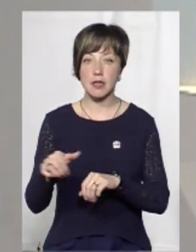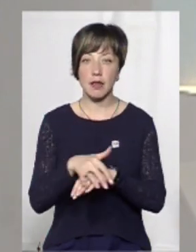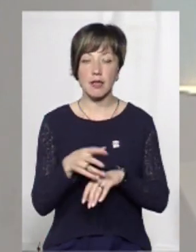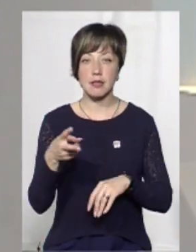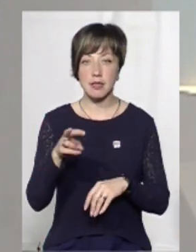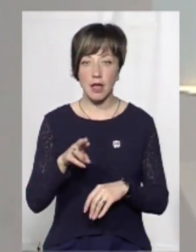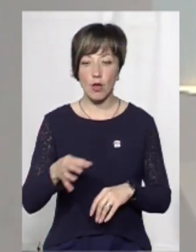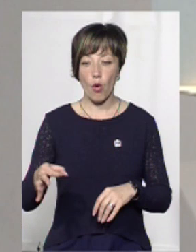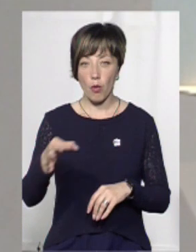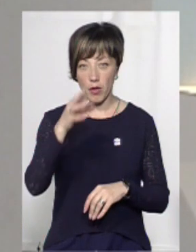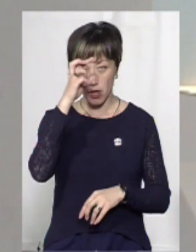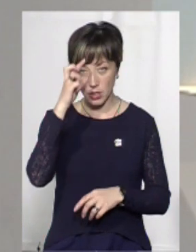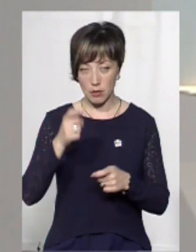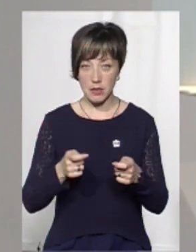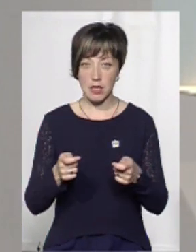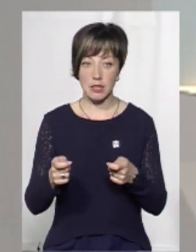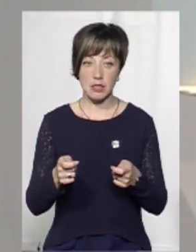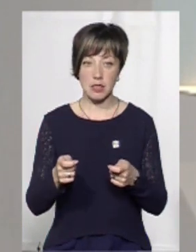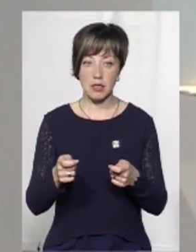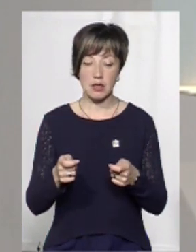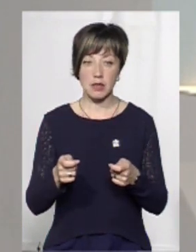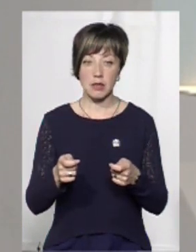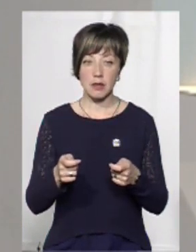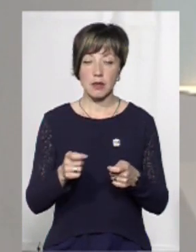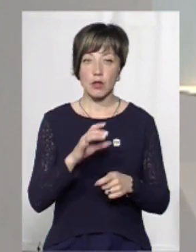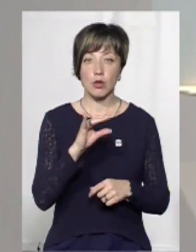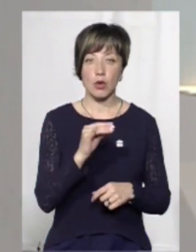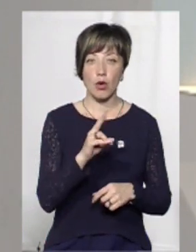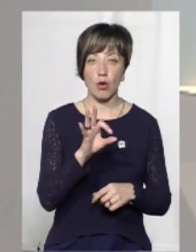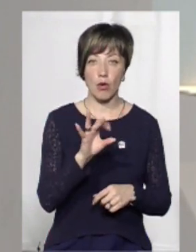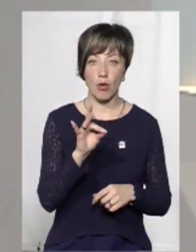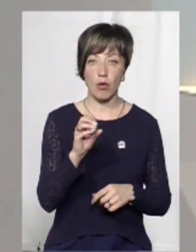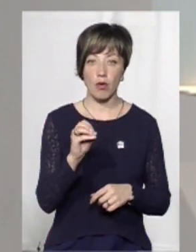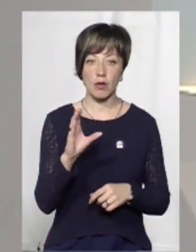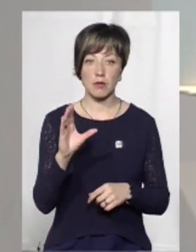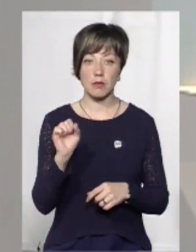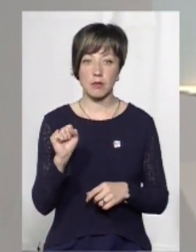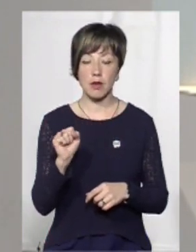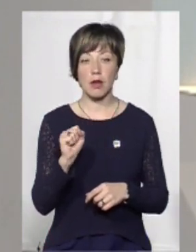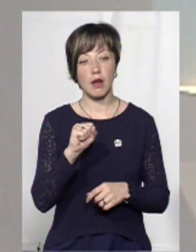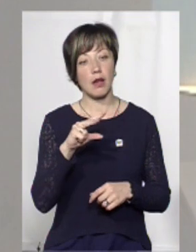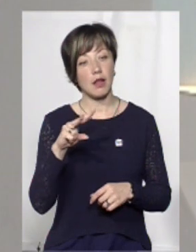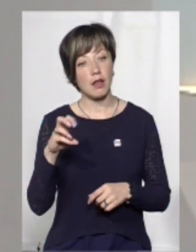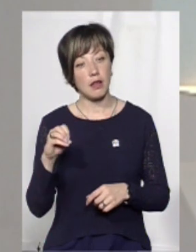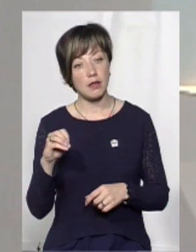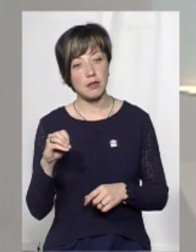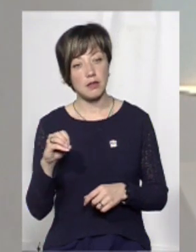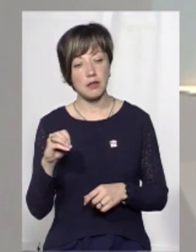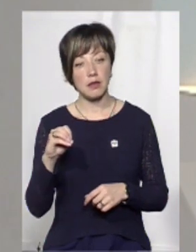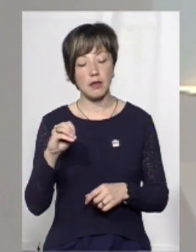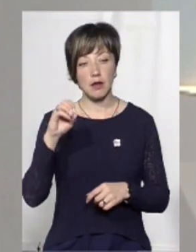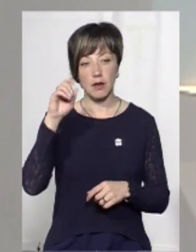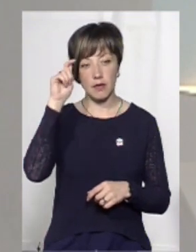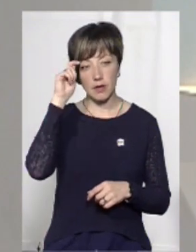населення Хмельницької обласної державної адміністрації Юрія Корева. Однак він